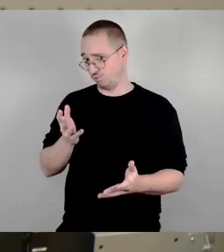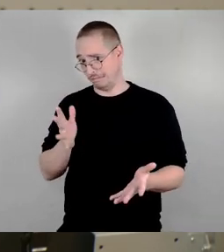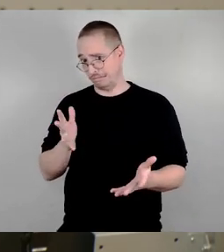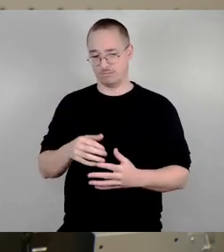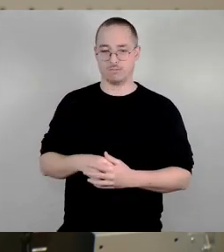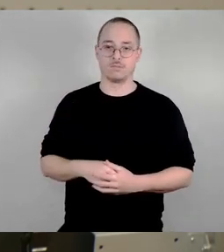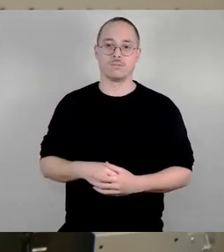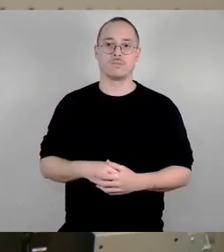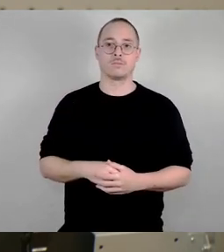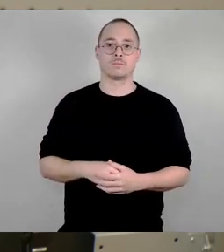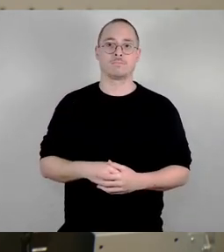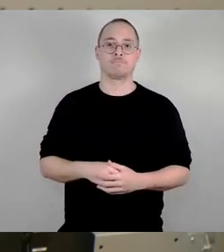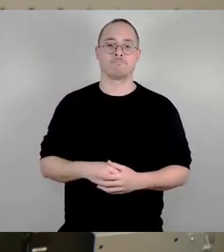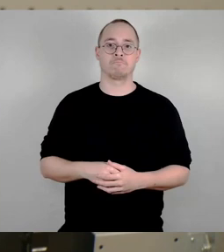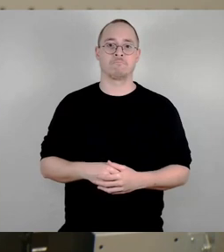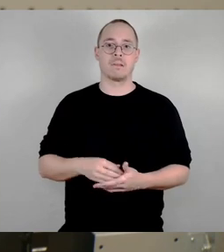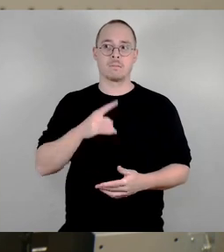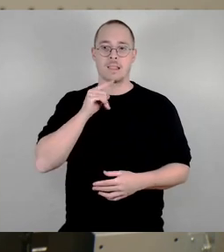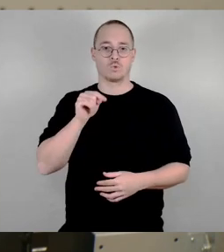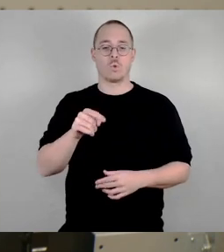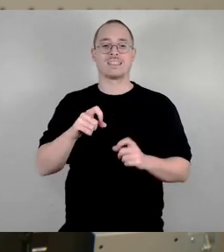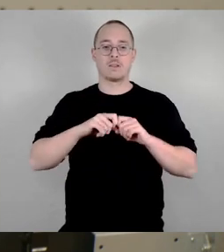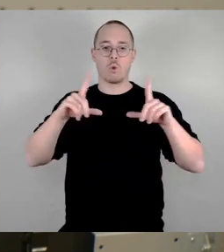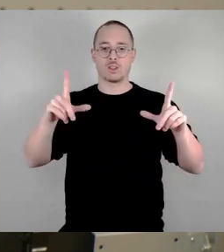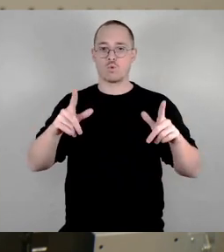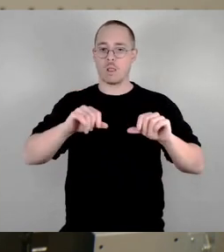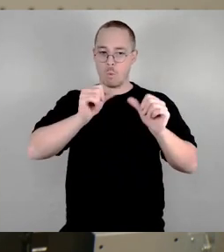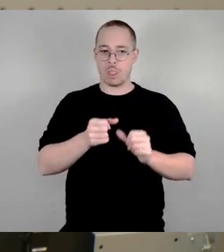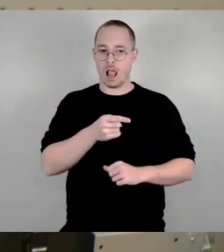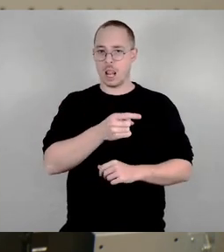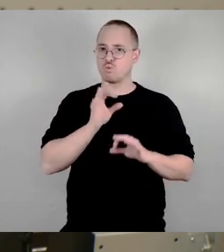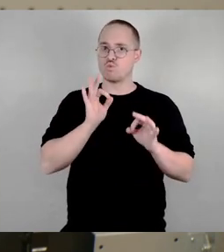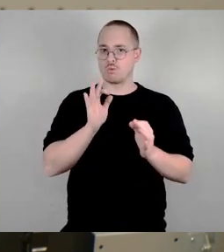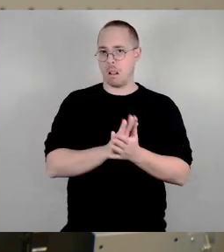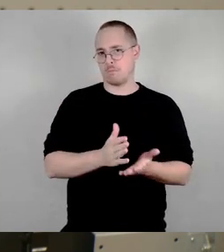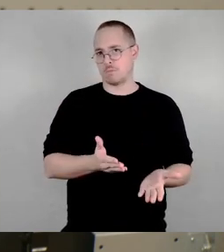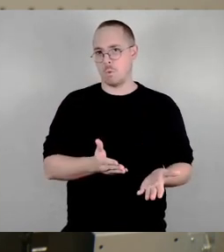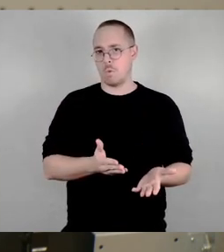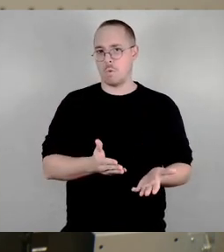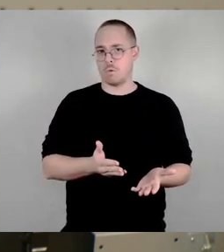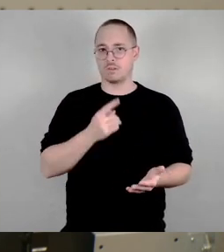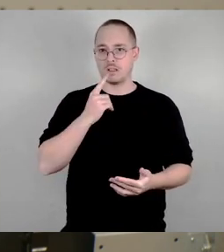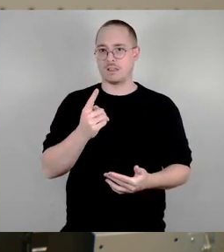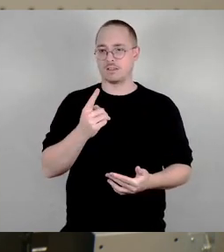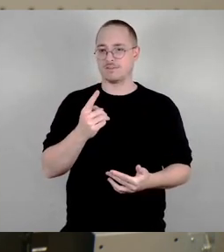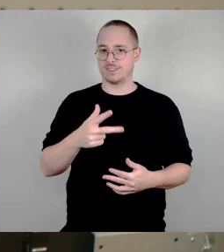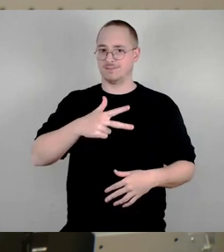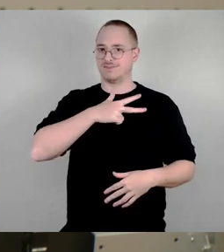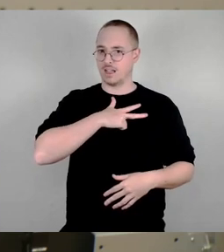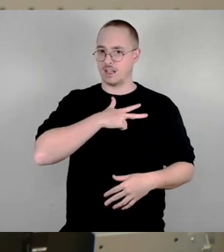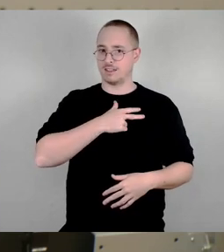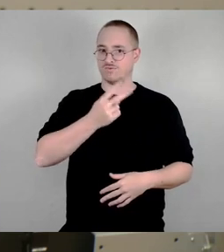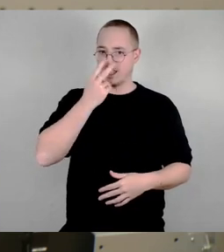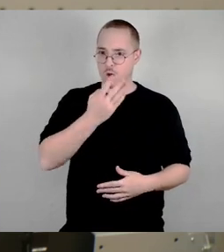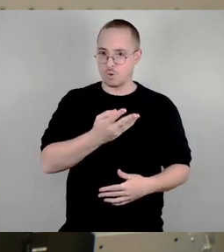hinreichend valides Simulationsmodell, dass das sich dann auch in der Realität so darstellen wird. Und das wird bedeuten, wir haben ein monatelanges